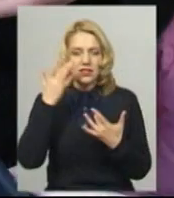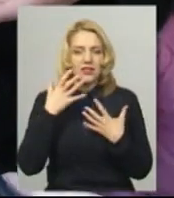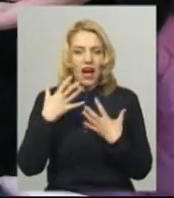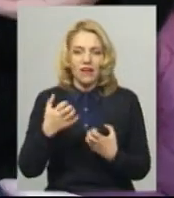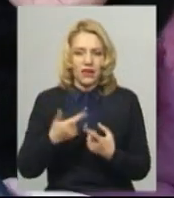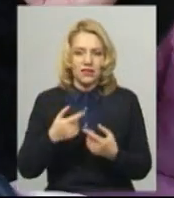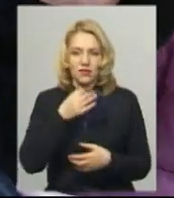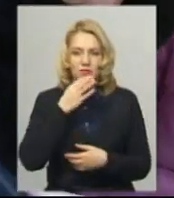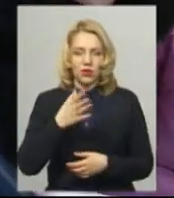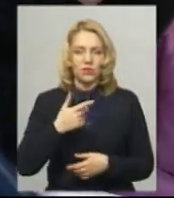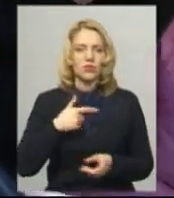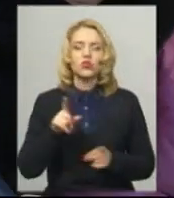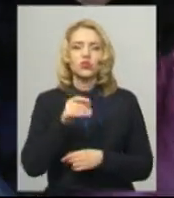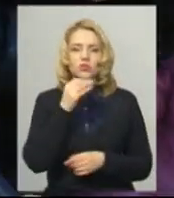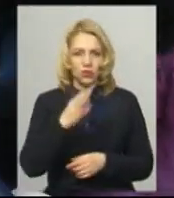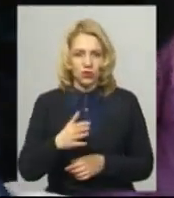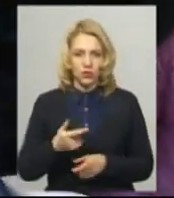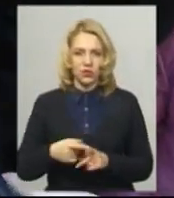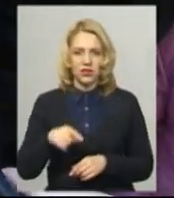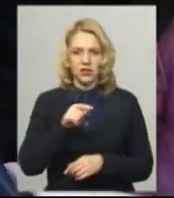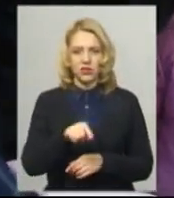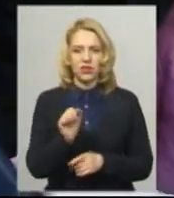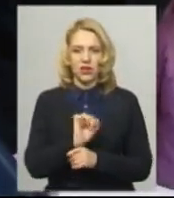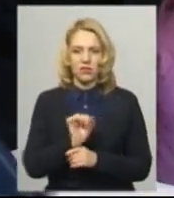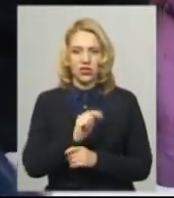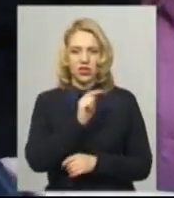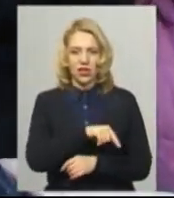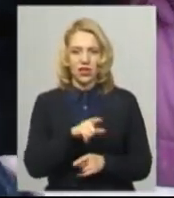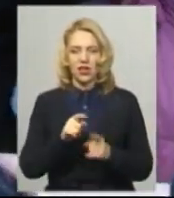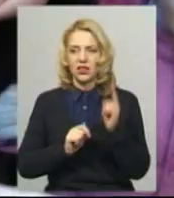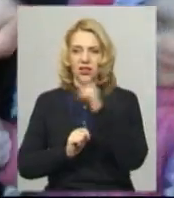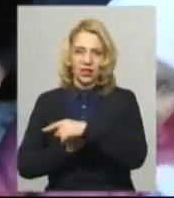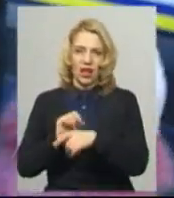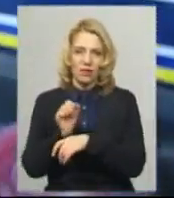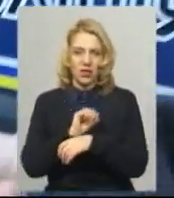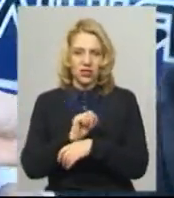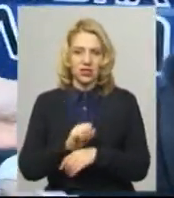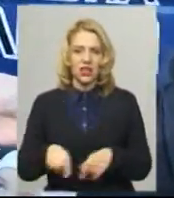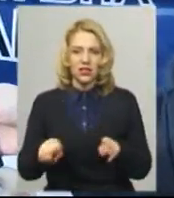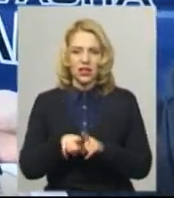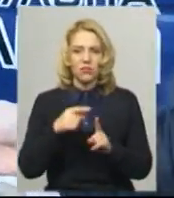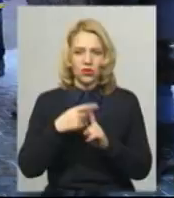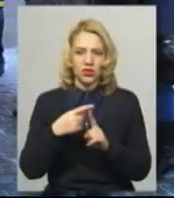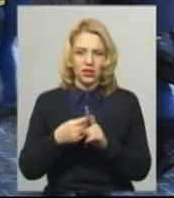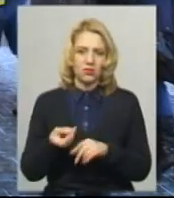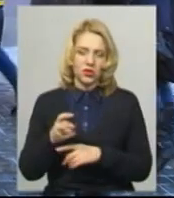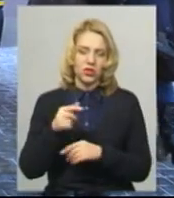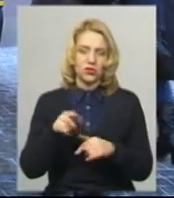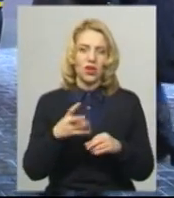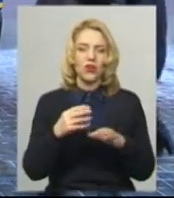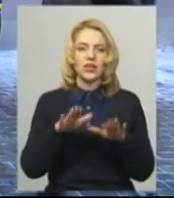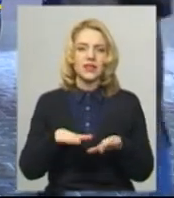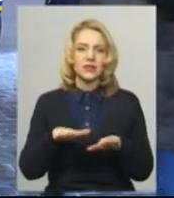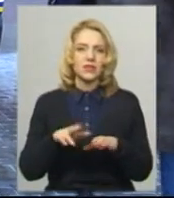найбільше сподобалося? – Мені сподобалося. – І ця машина. Ну, ось так, з позитивом ми сюди прийшли». Одна із локацій